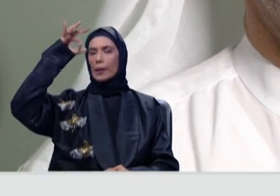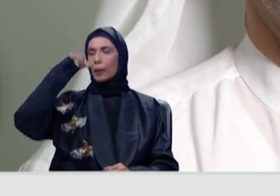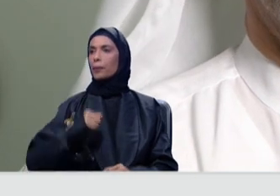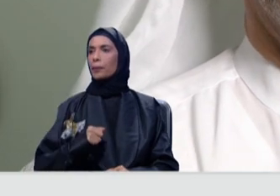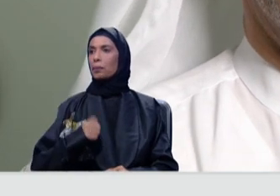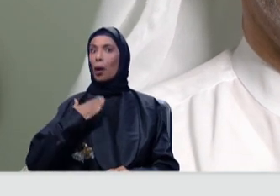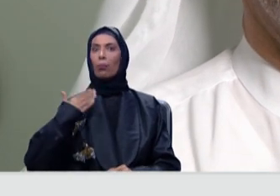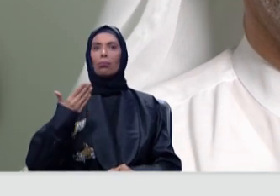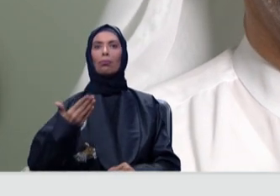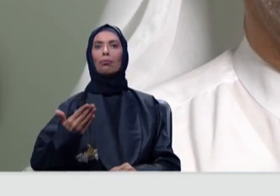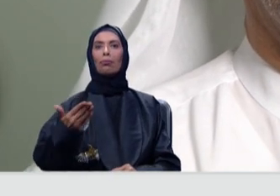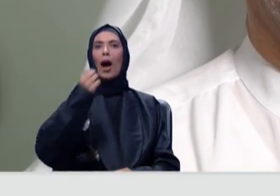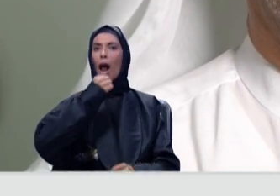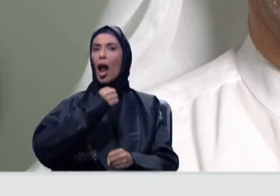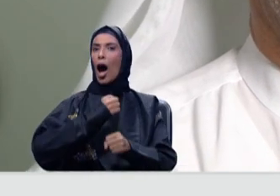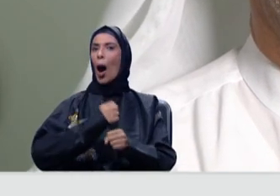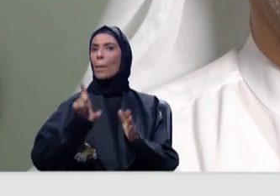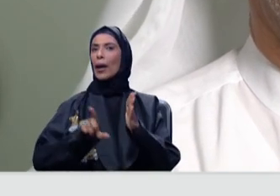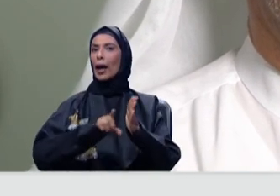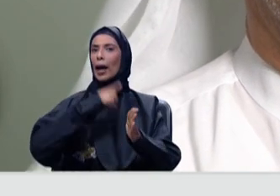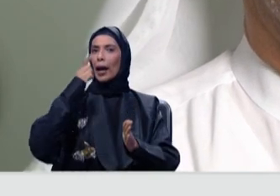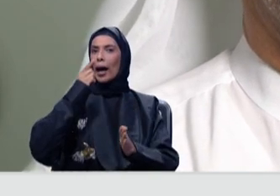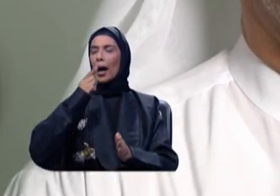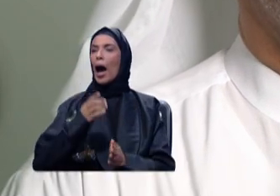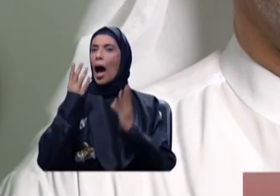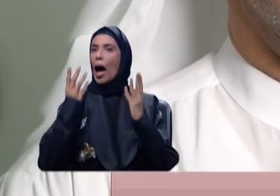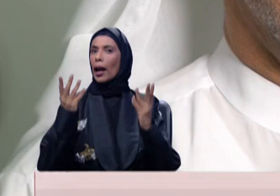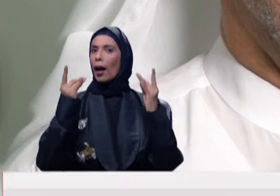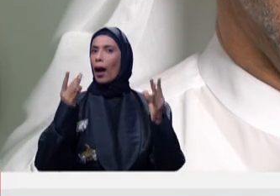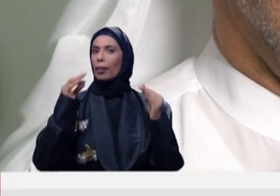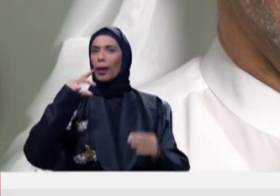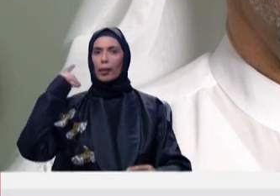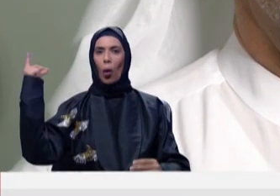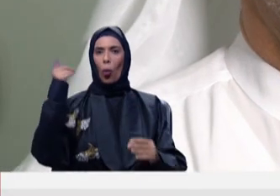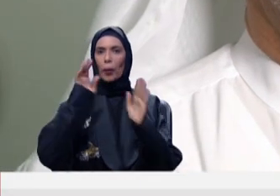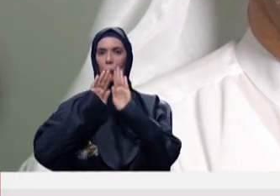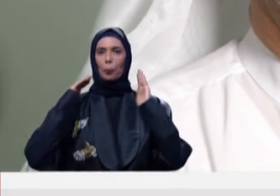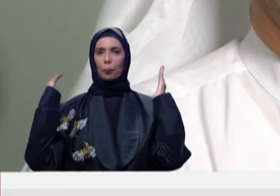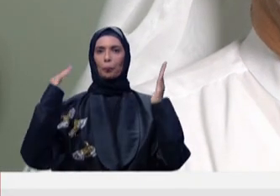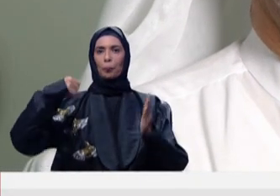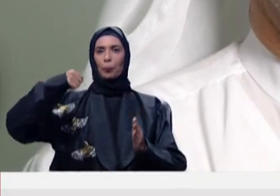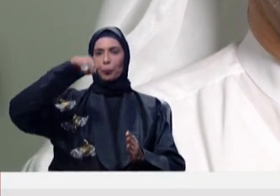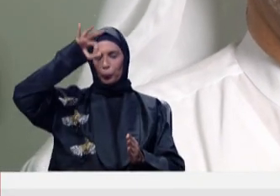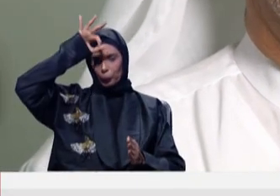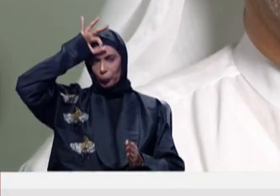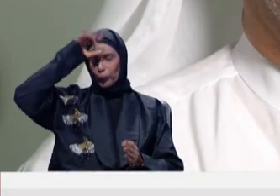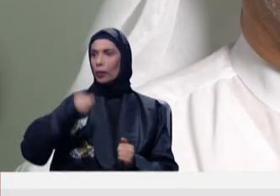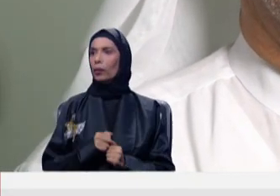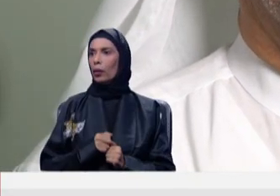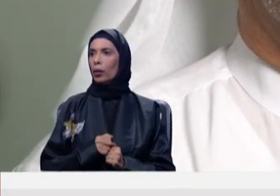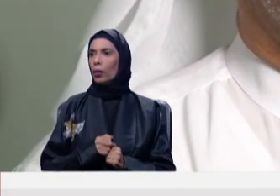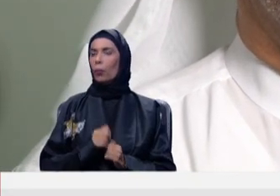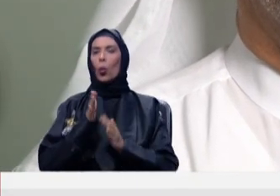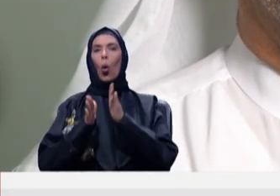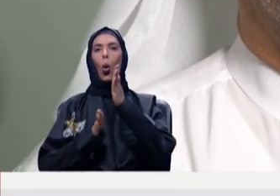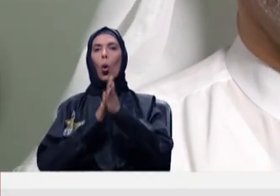بتدشين خط الطوارئ بغرفة العمليات بوزارة الداخلية بلغة الإشارة